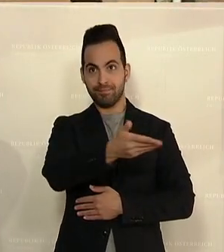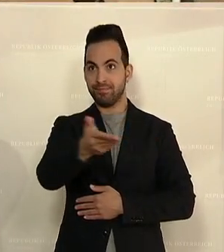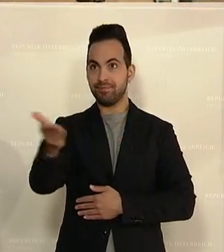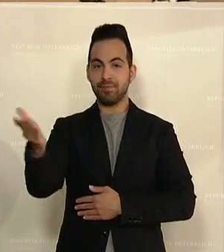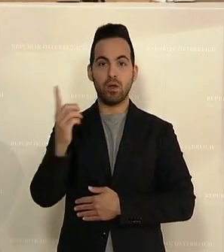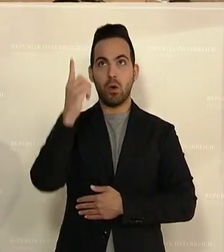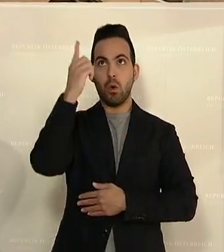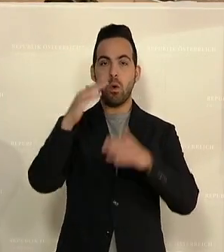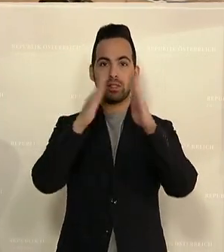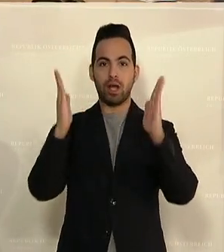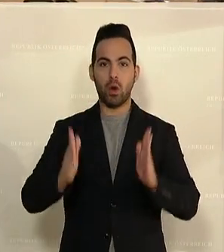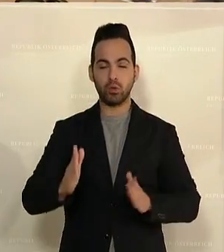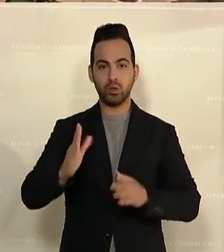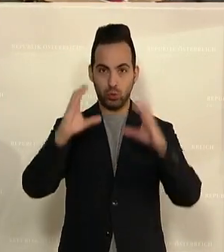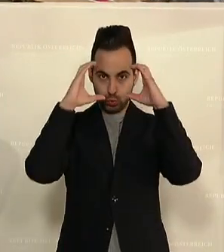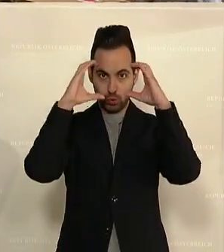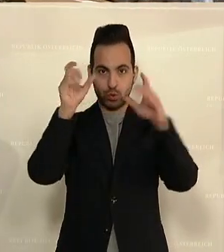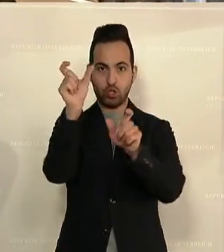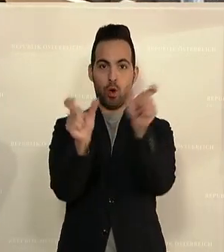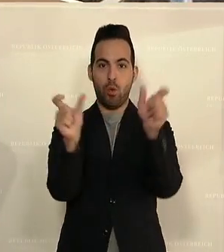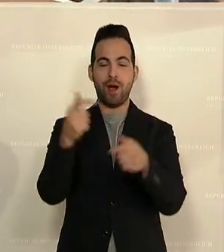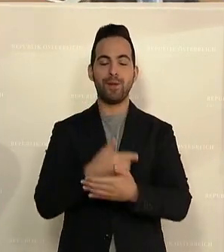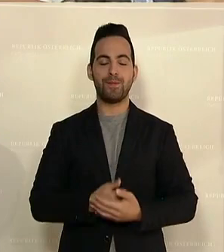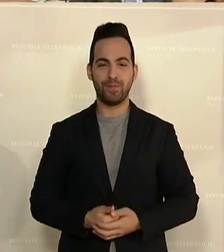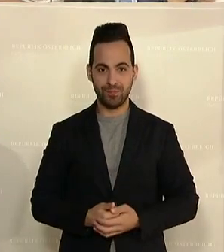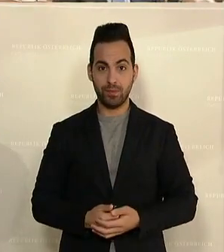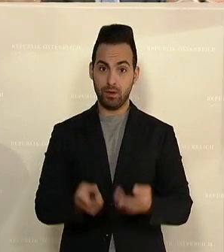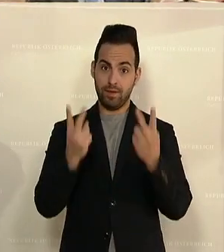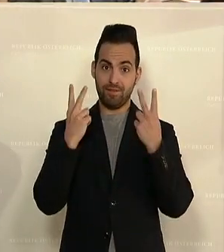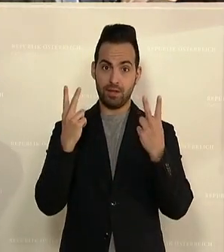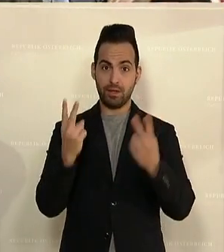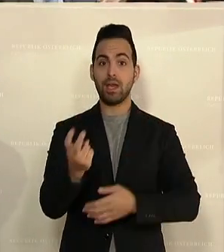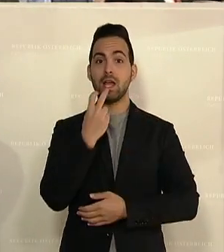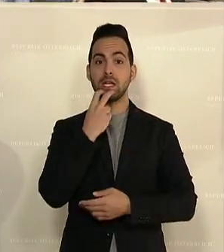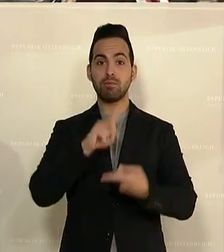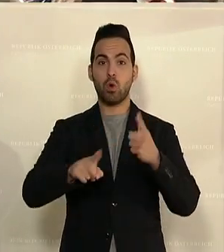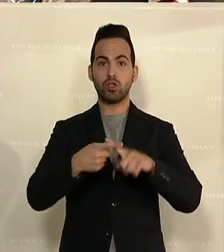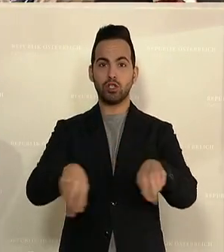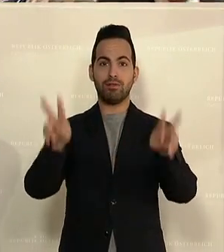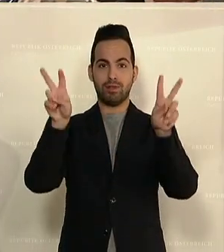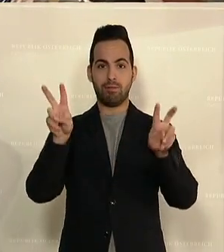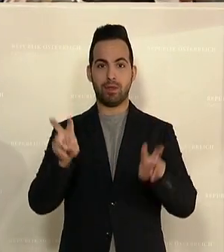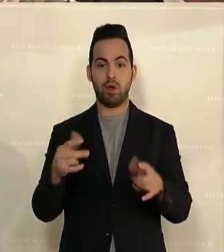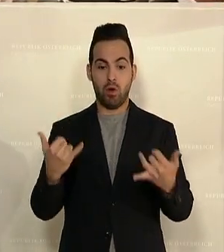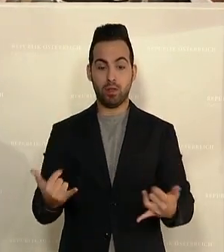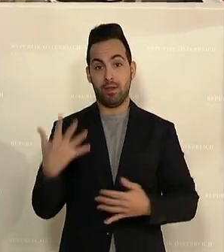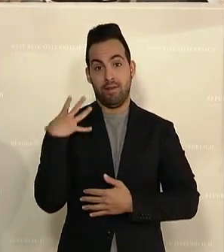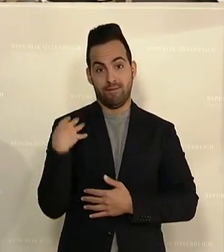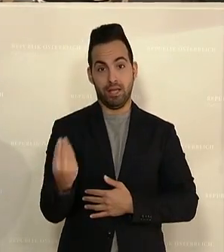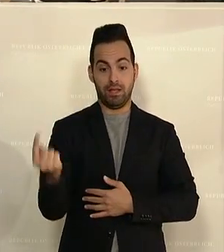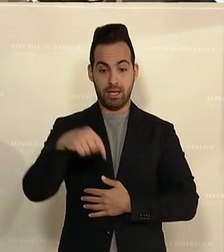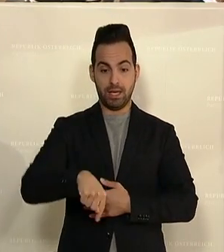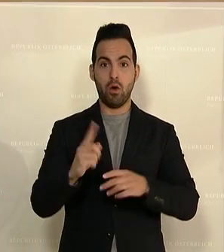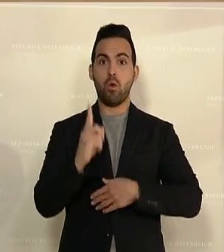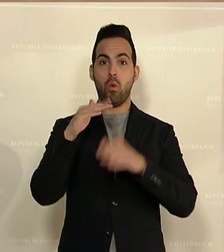Haus, liebe Zuseherinnen und Zuseher. Wichtige energiepolitische Themen werden heute einmal mehr hier im